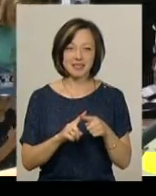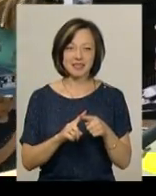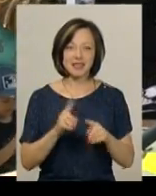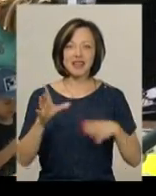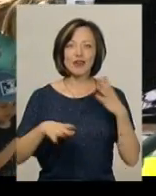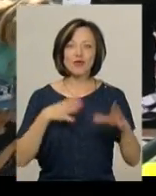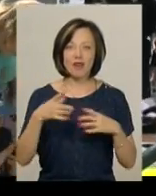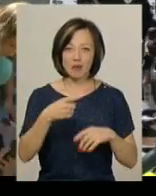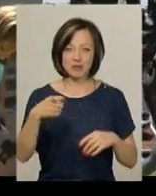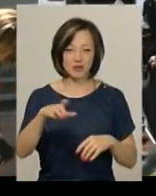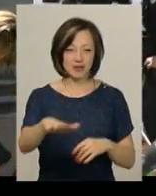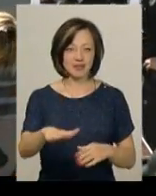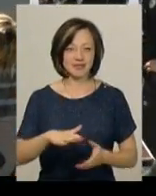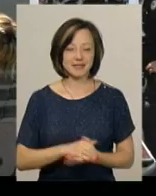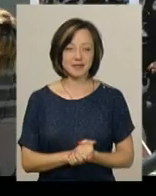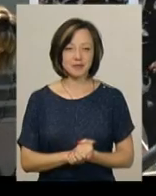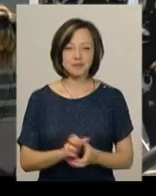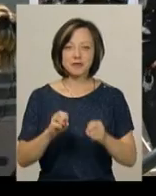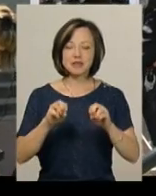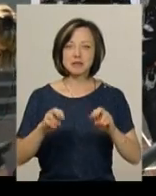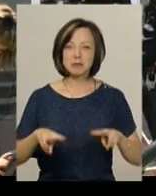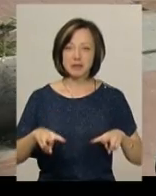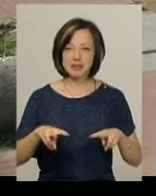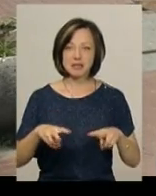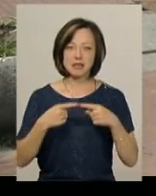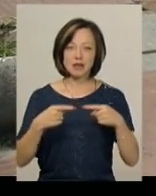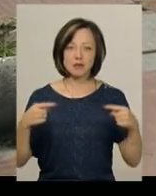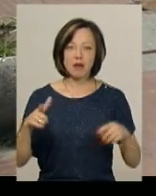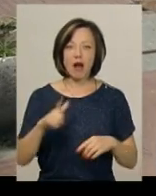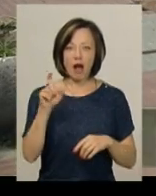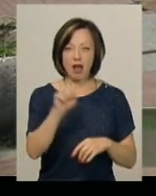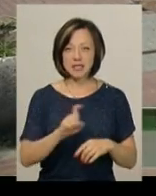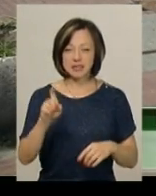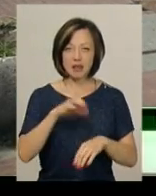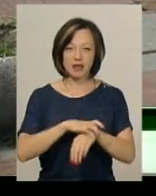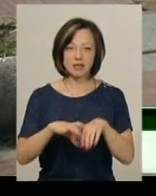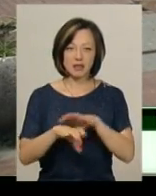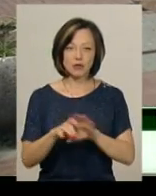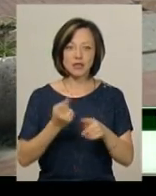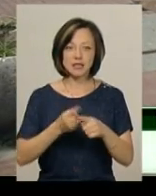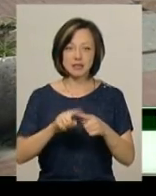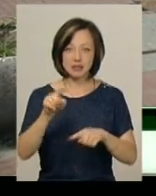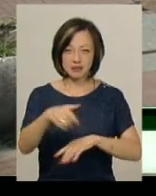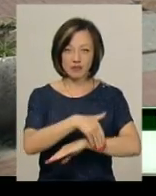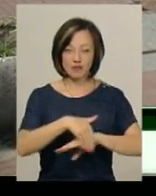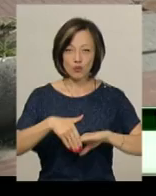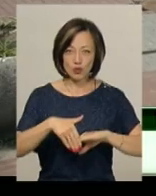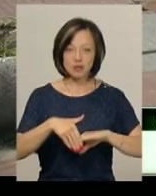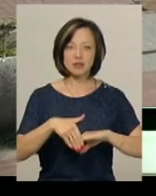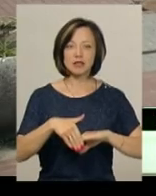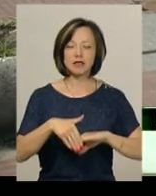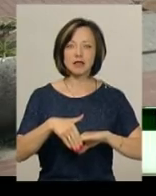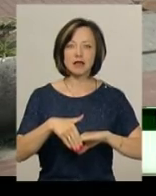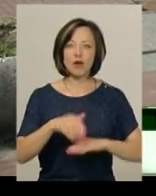треніровочний пістолет. Спецзасоби йде, газ, хайданки. Ось звідси, маршрутом Володимирська, героїв Майдану, Грушевського,